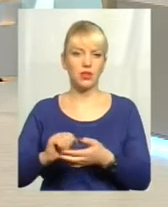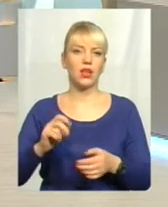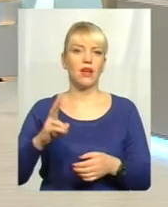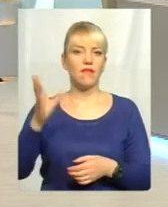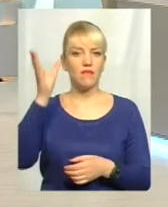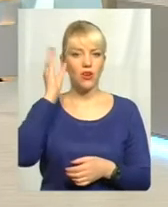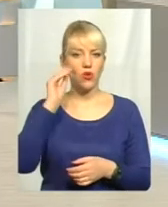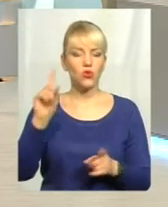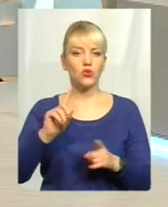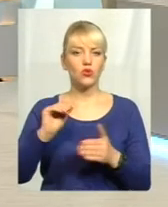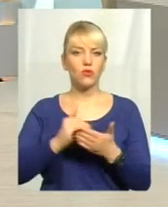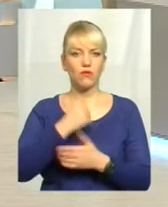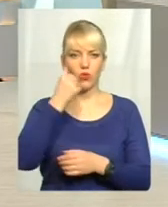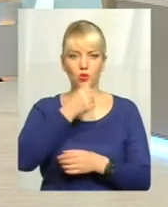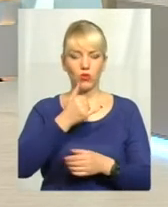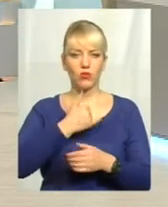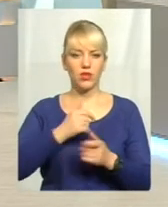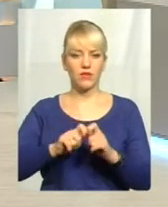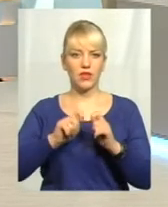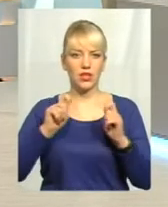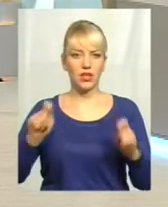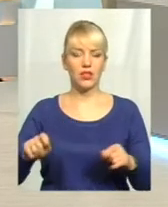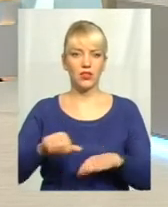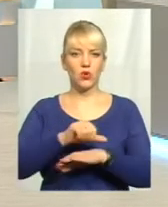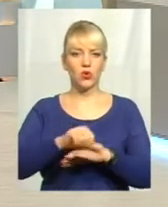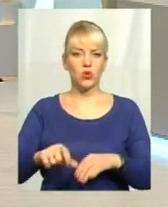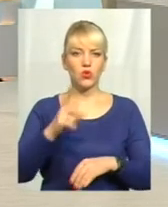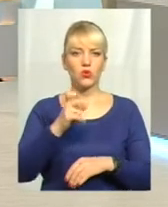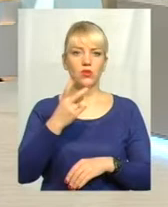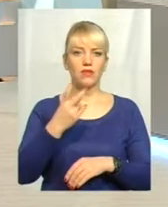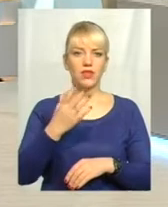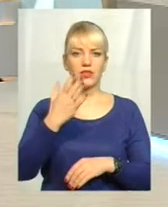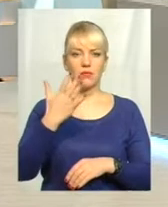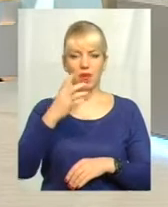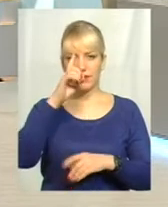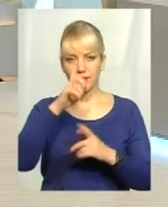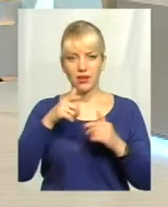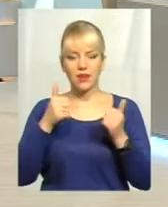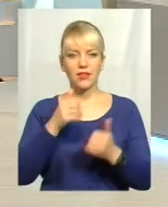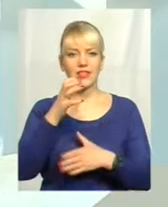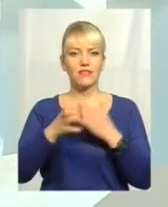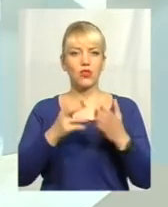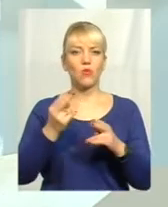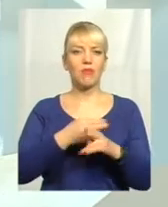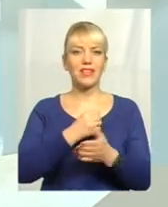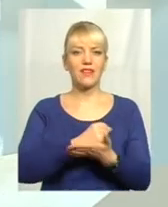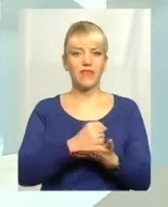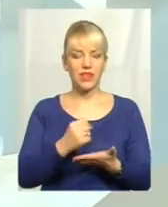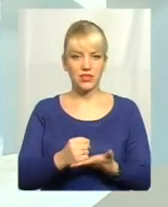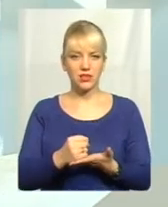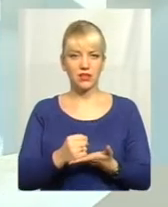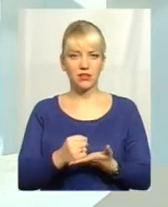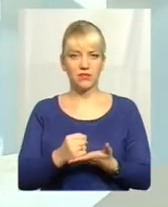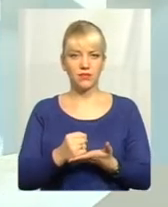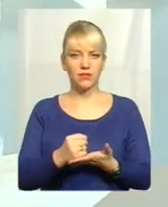в нас відкрилися кордони майже 120 країн світу, тобто по безвізу, так, то, знову ж таки, в